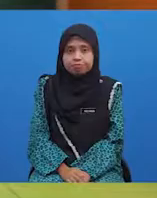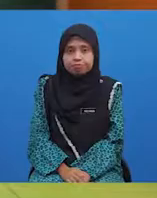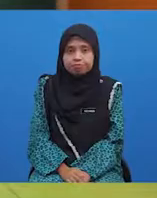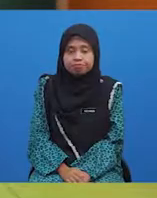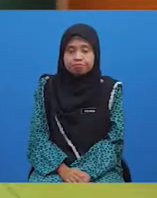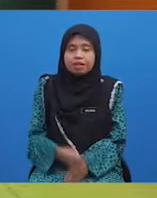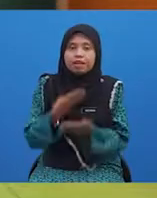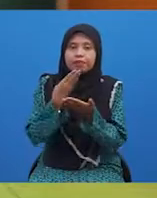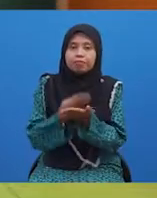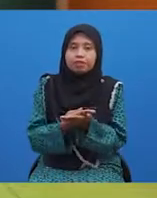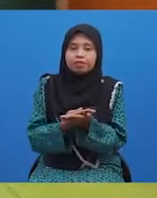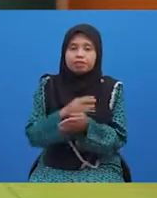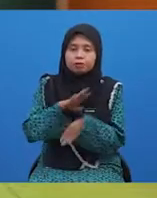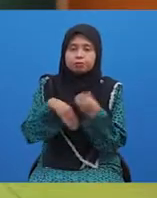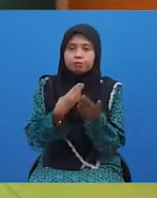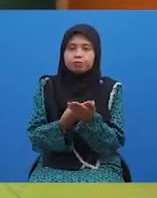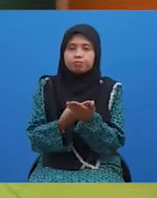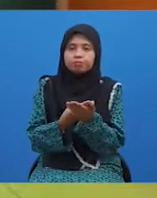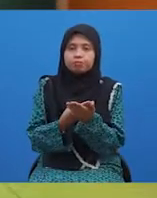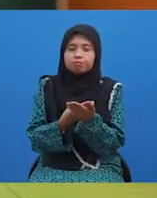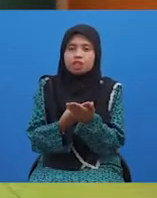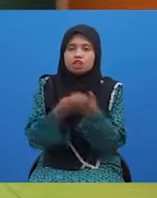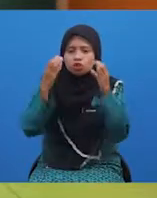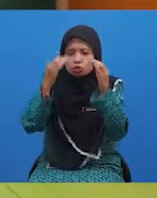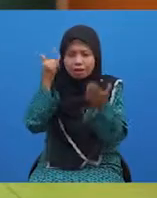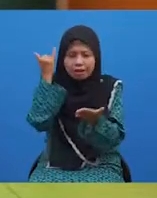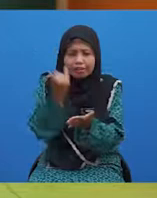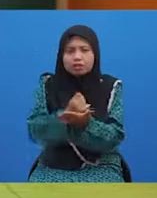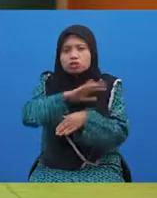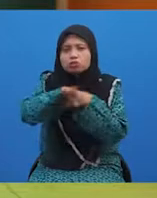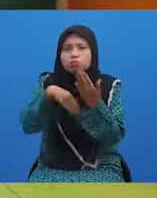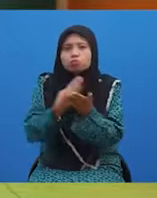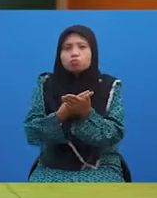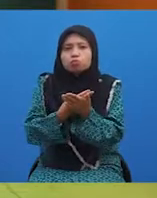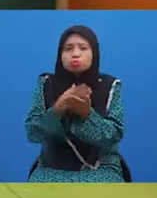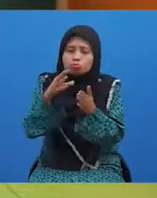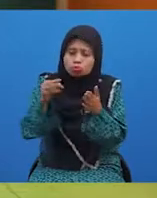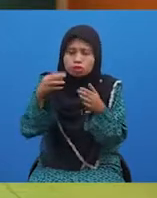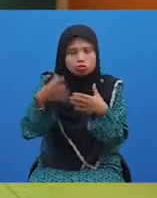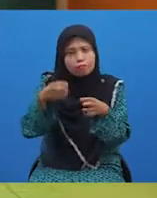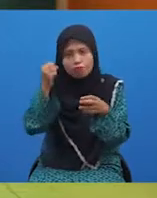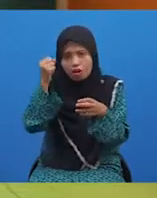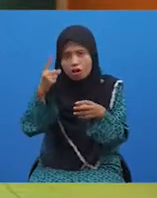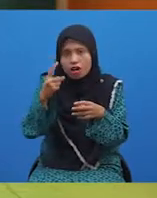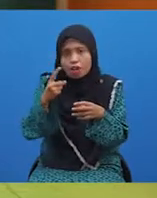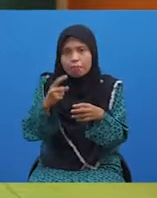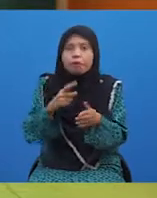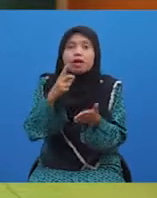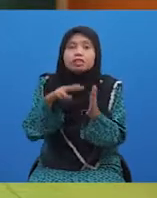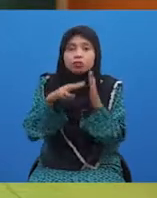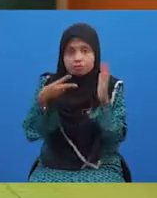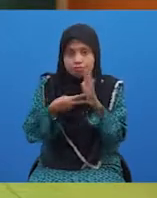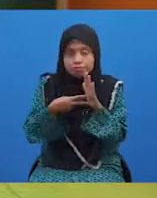Baiklah, para pelajar. Cikgu amat yakin para pelajar telah memahami konsep kata penguat,